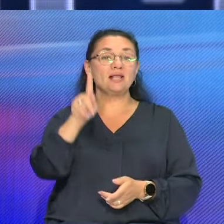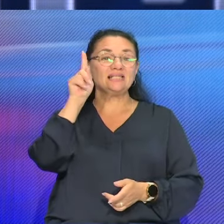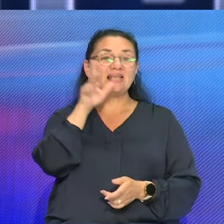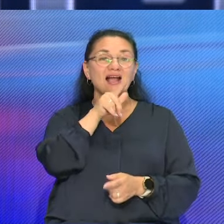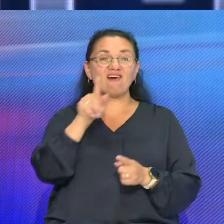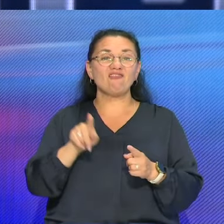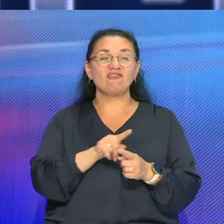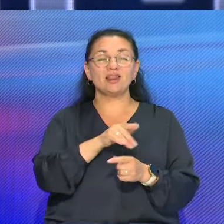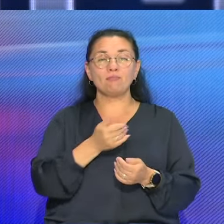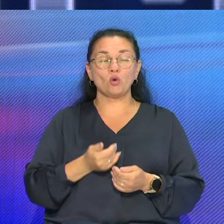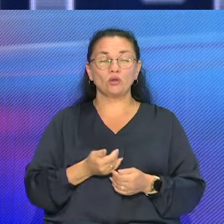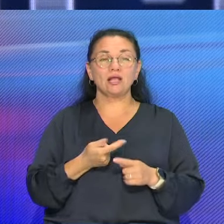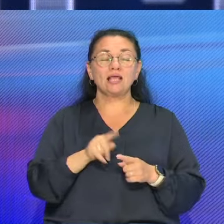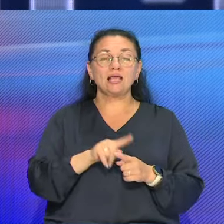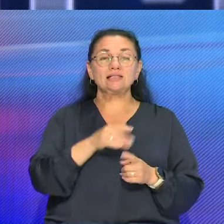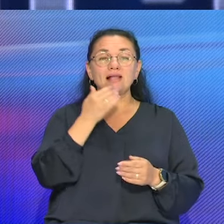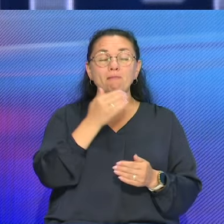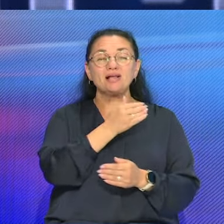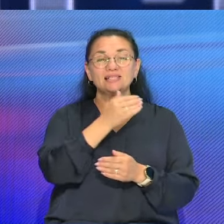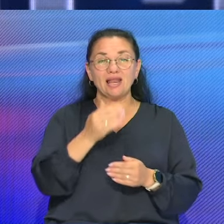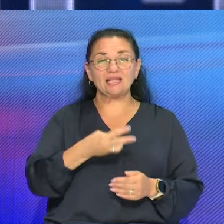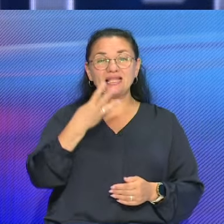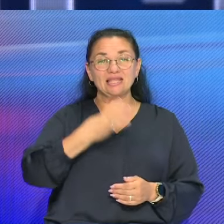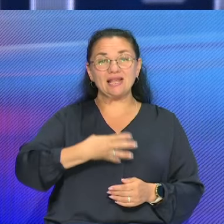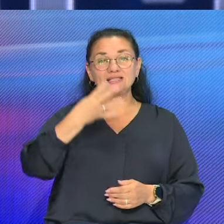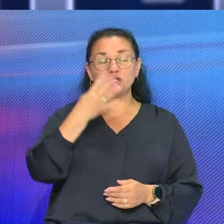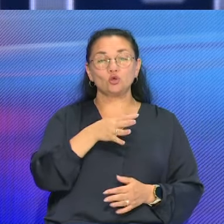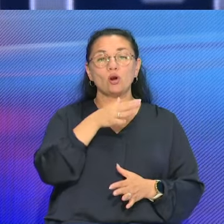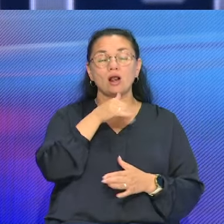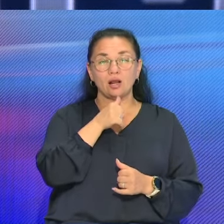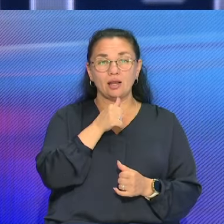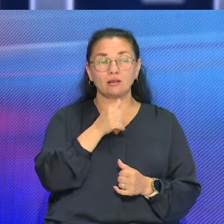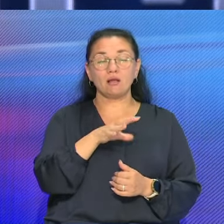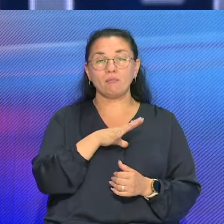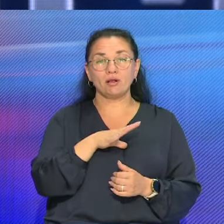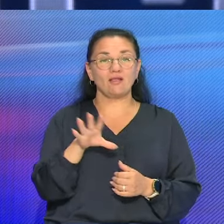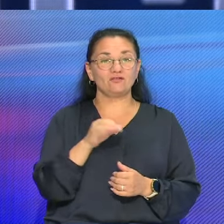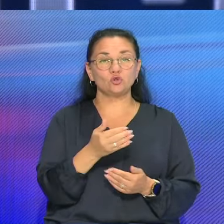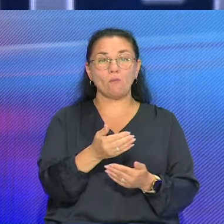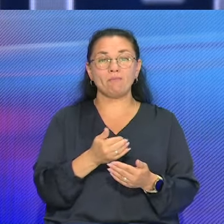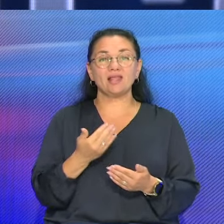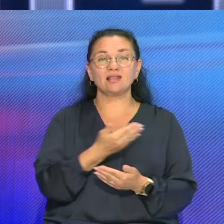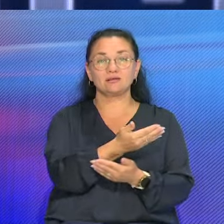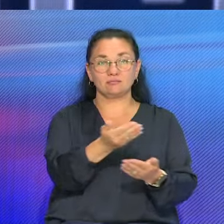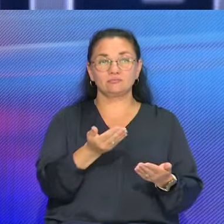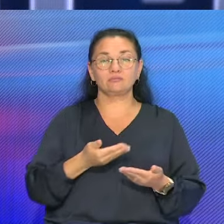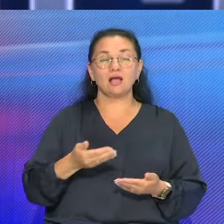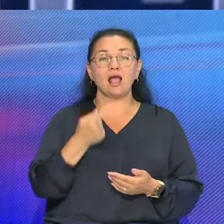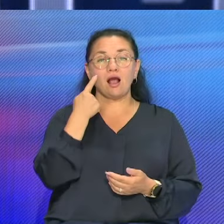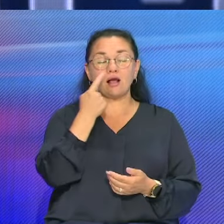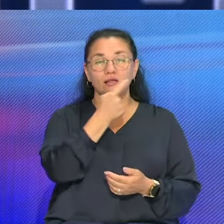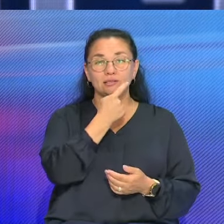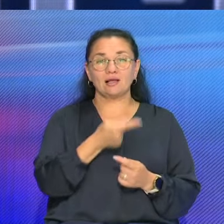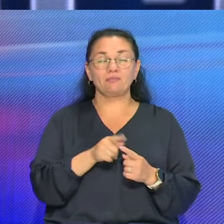прогресс за последние 30-40 лет, он был перед нашими глазами. И действительно, наверное, это годы наиболее